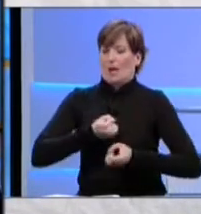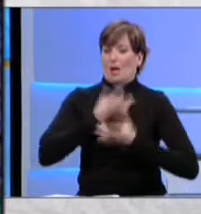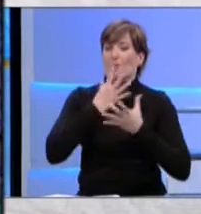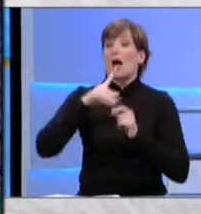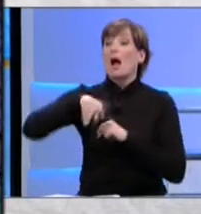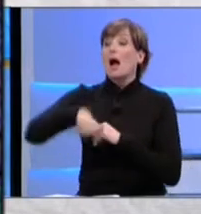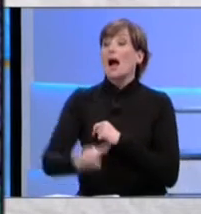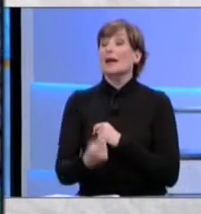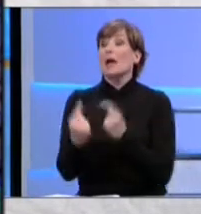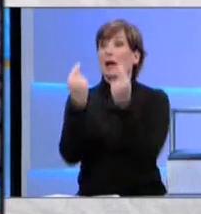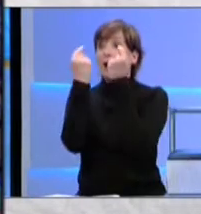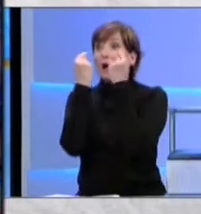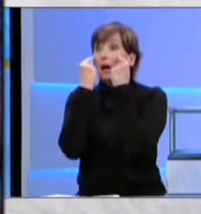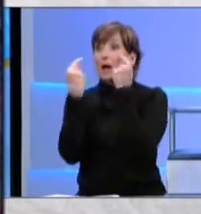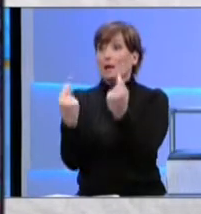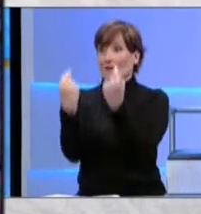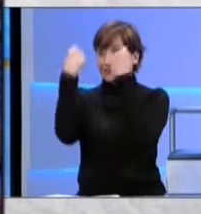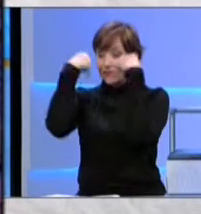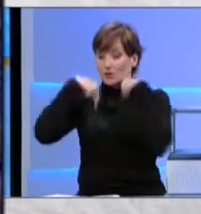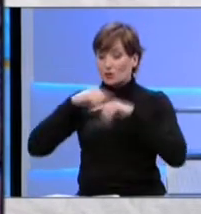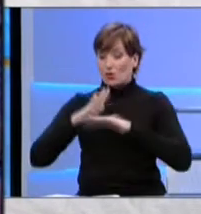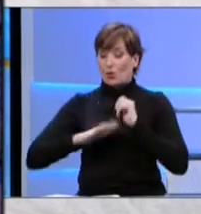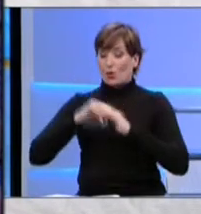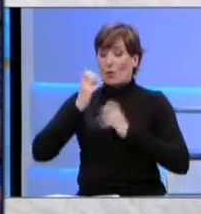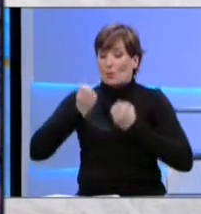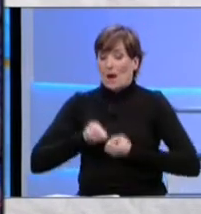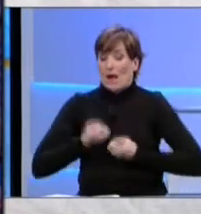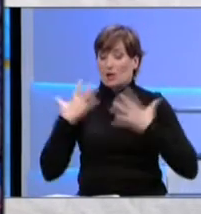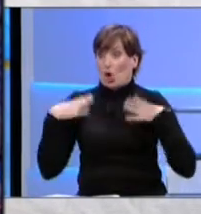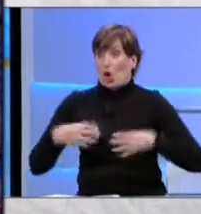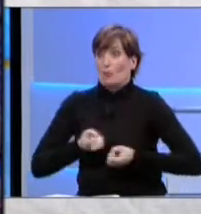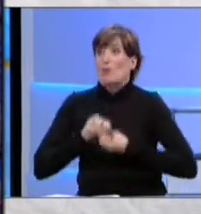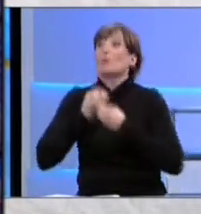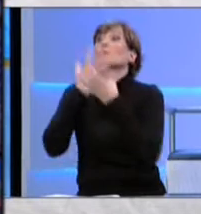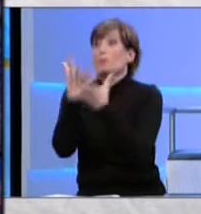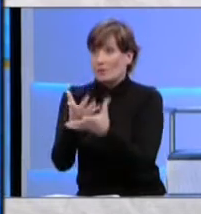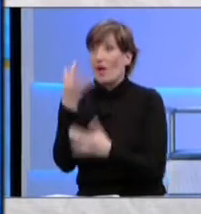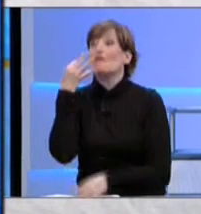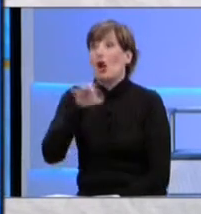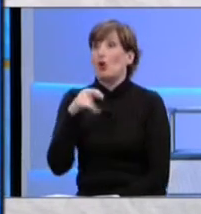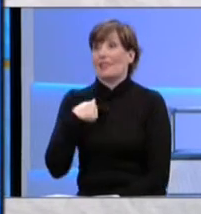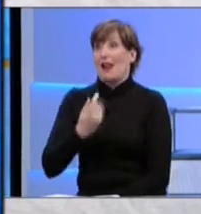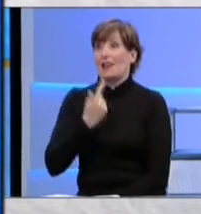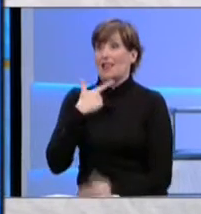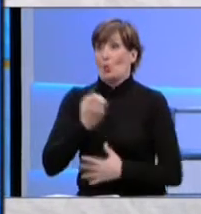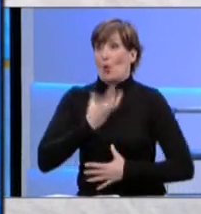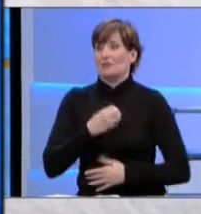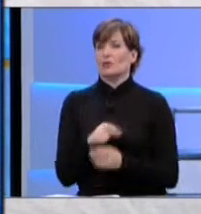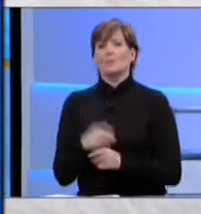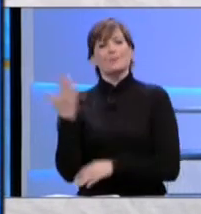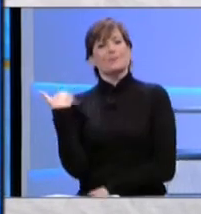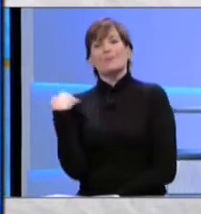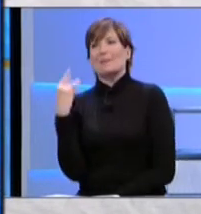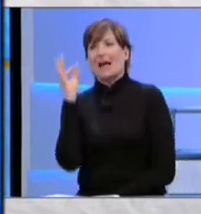anche passando dalla vista e essendo trasmessa da tutto il corpo. Mi ha colpito quello che diceva Simona prima,